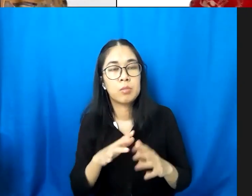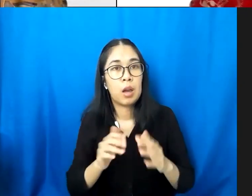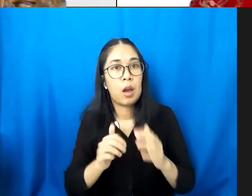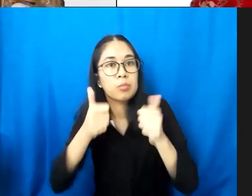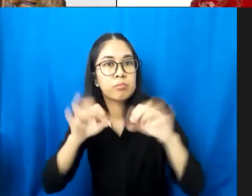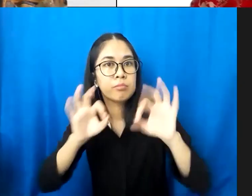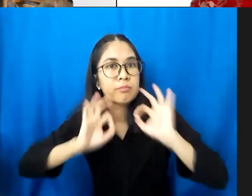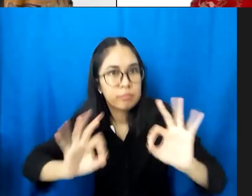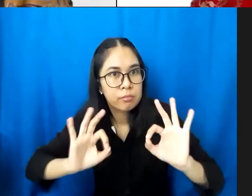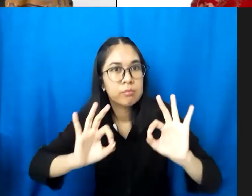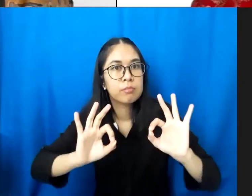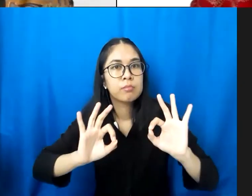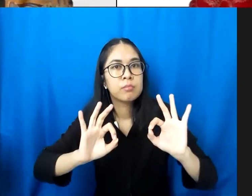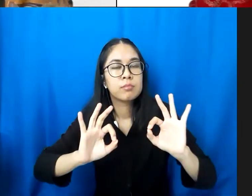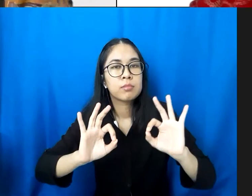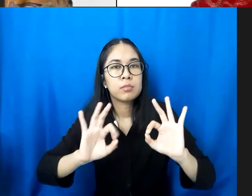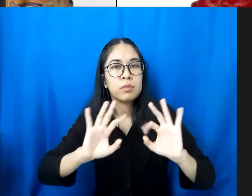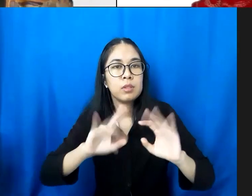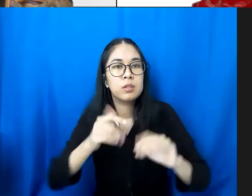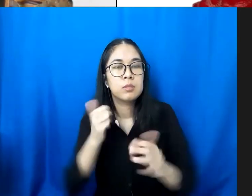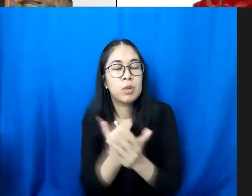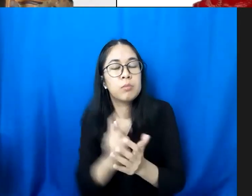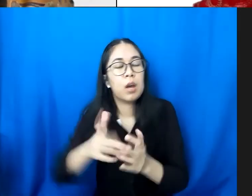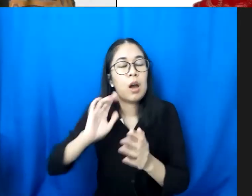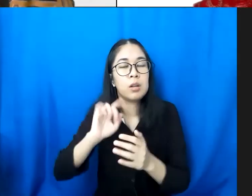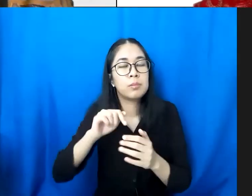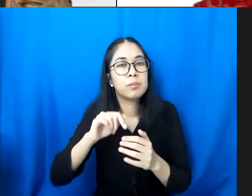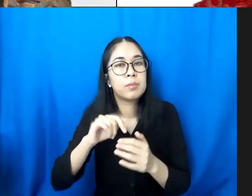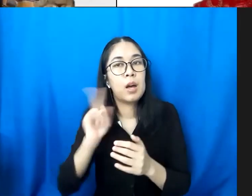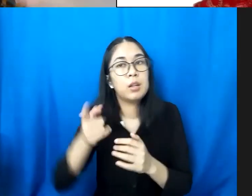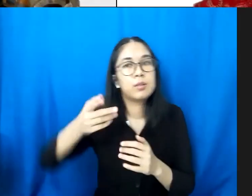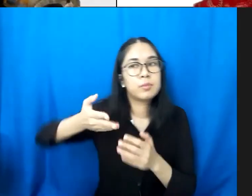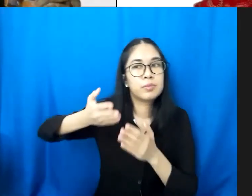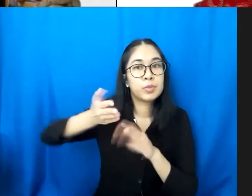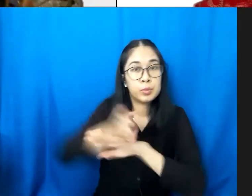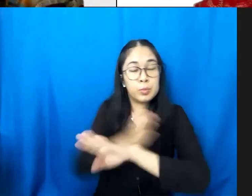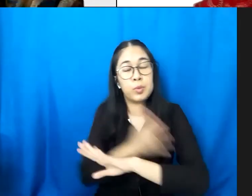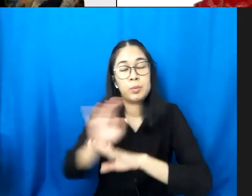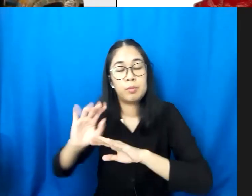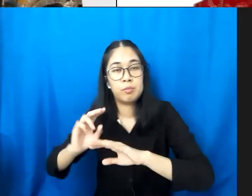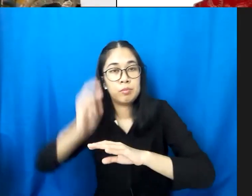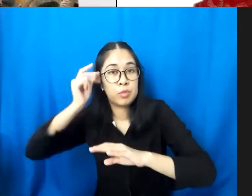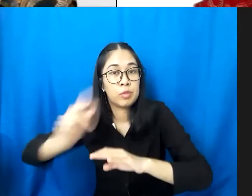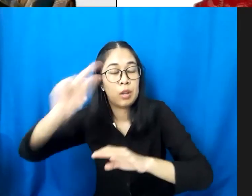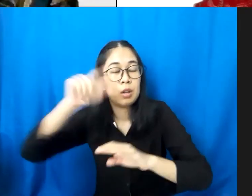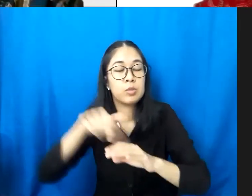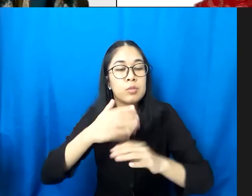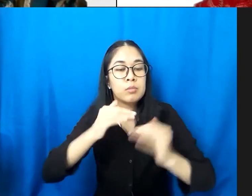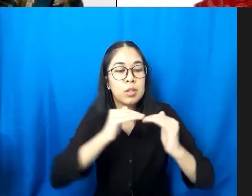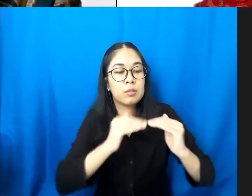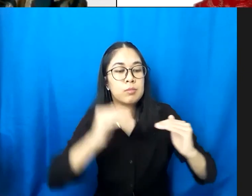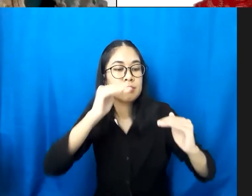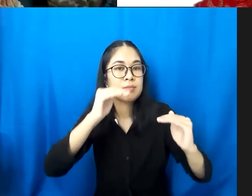datanya jadi betul-betul sebelum perencanaan rembus stunting desa kemudian dari sana naik ke musrembang desa